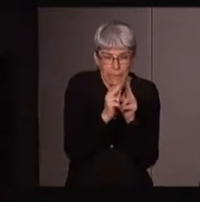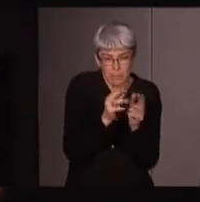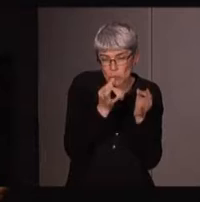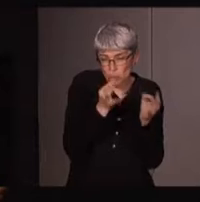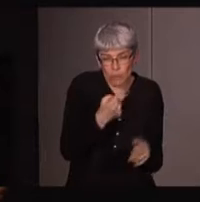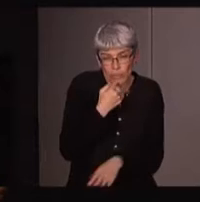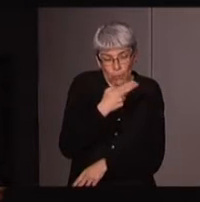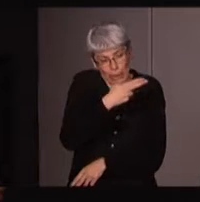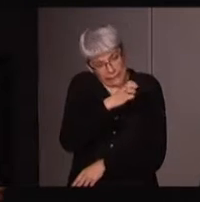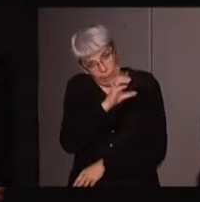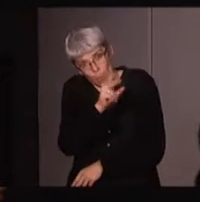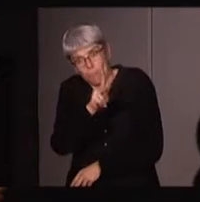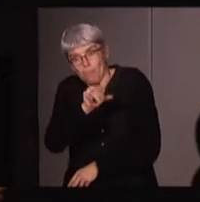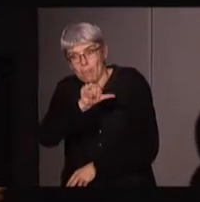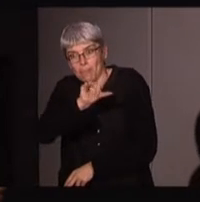pour nous, n'est absolument pas